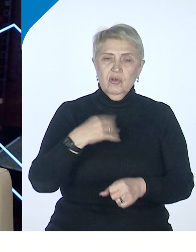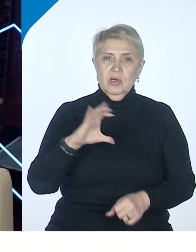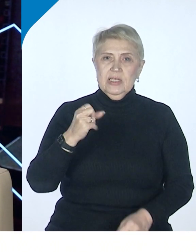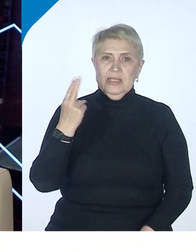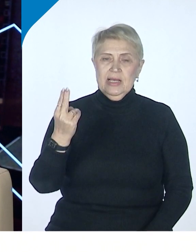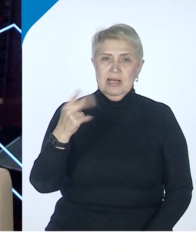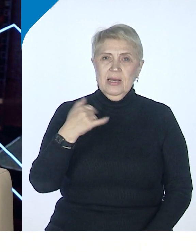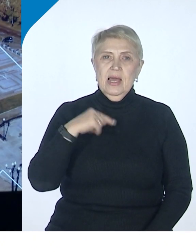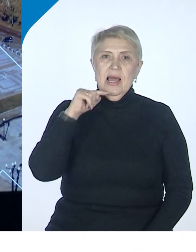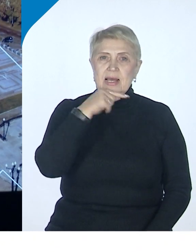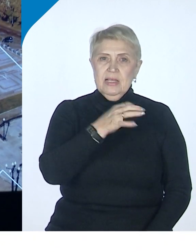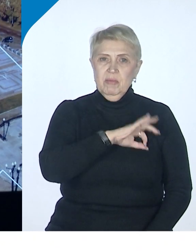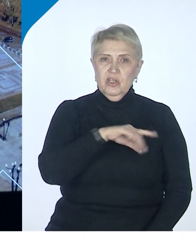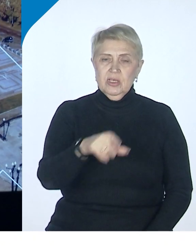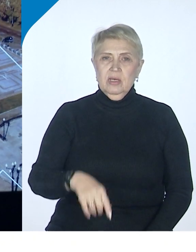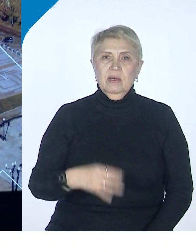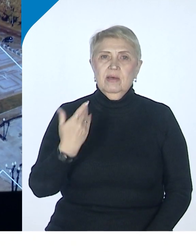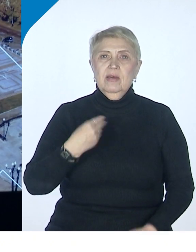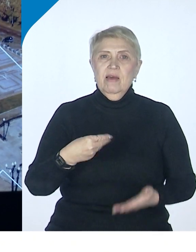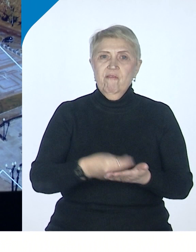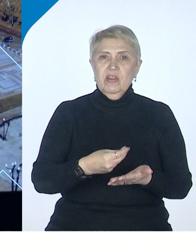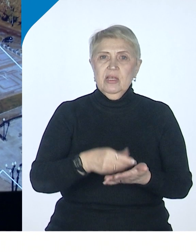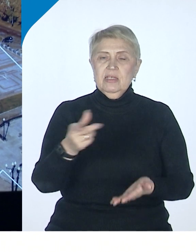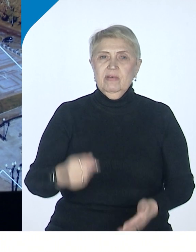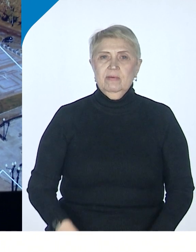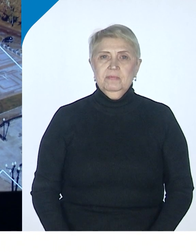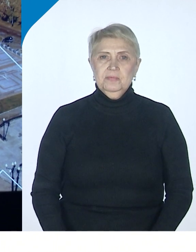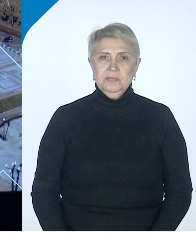социальные, экономические, финансовые,